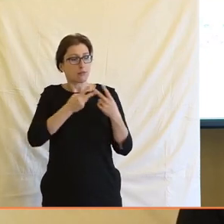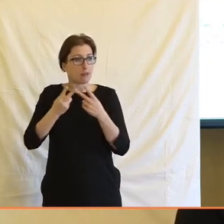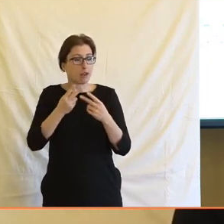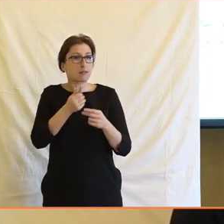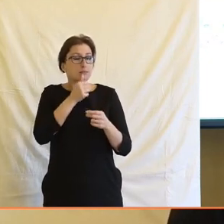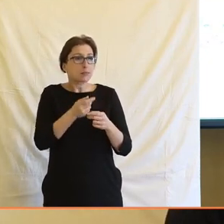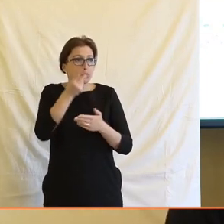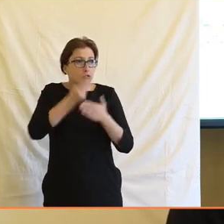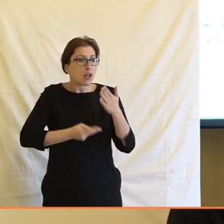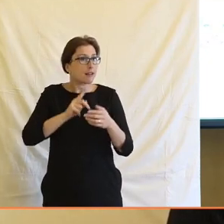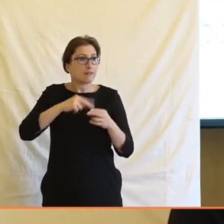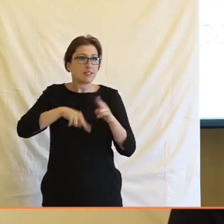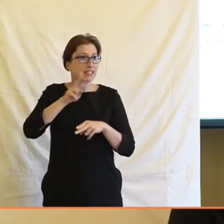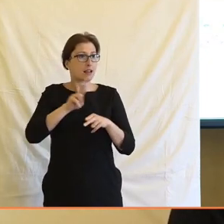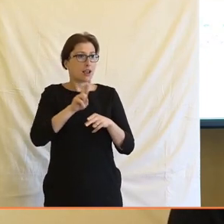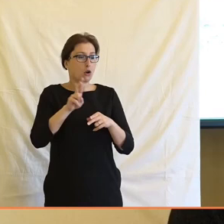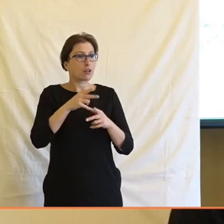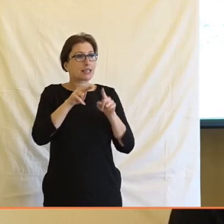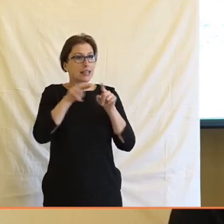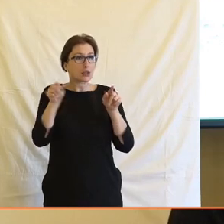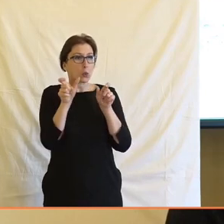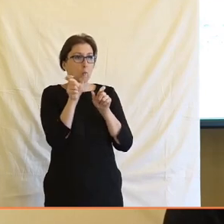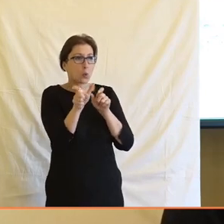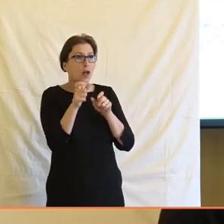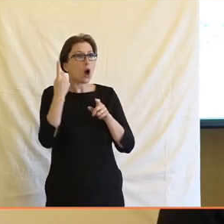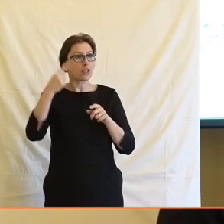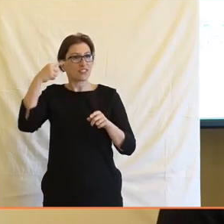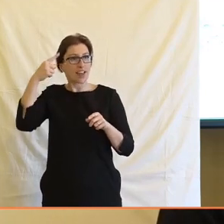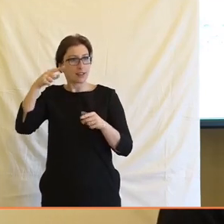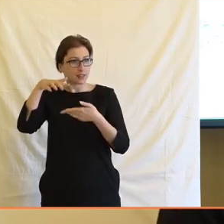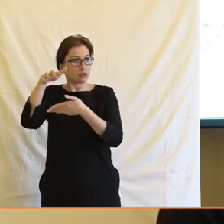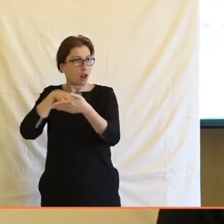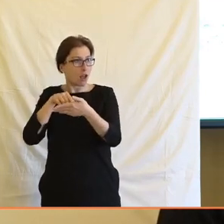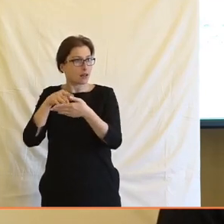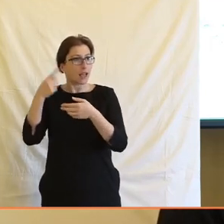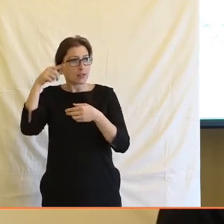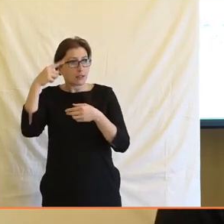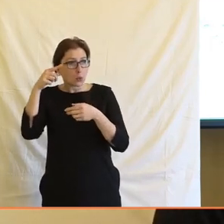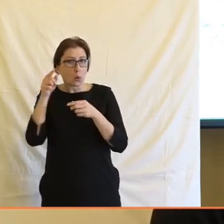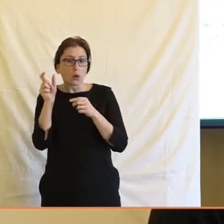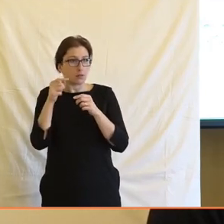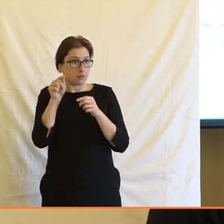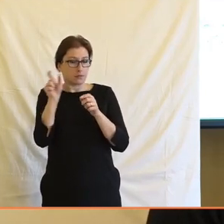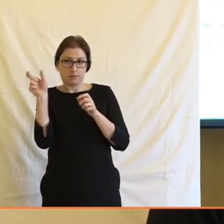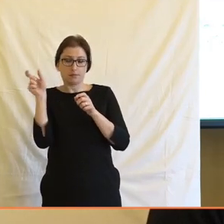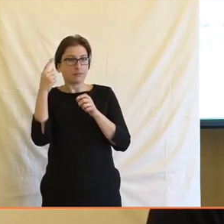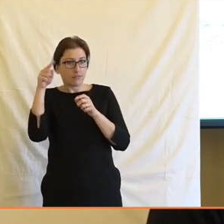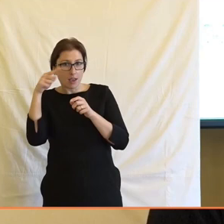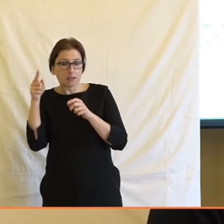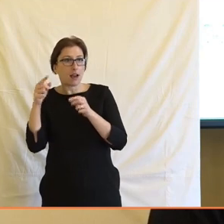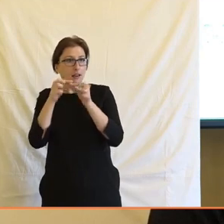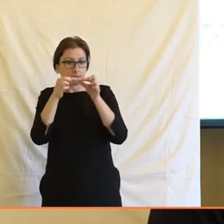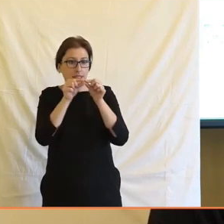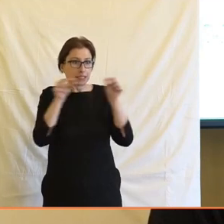neuvěřitelné, protože jsou to vlastně ty titulky vědeckých článků, které vlastně bulvarizují ty výsledky té vědecké